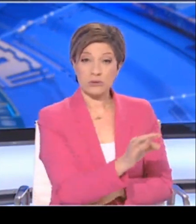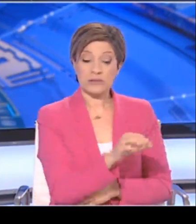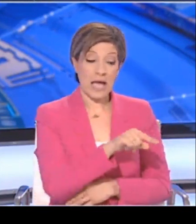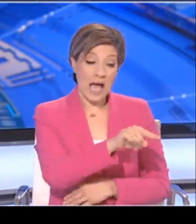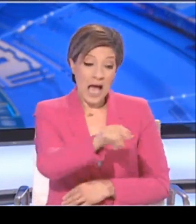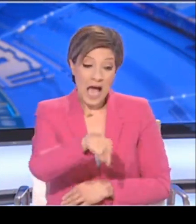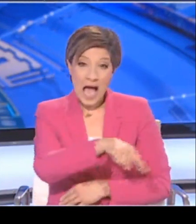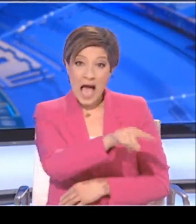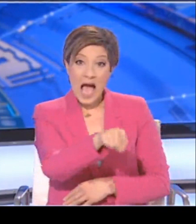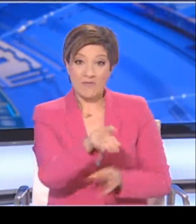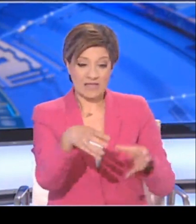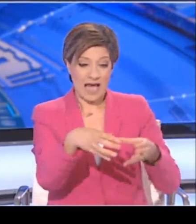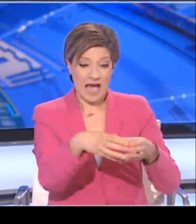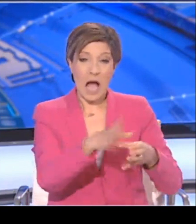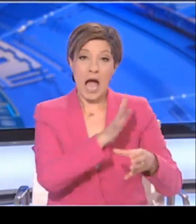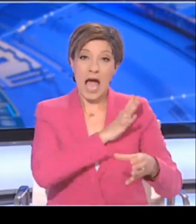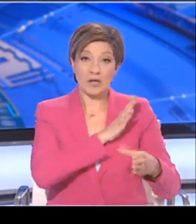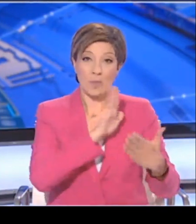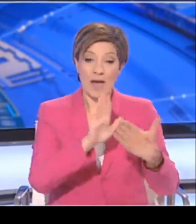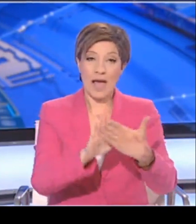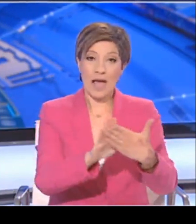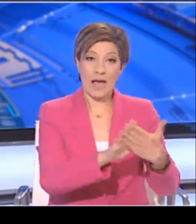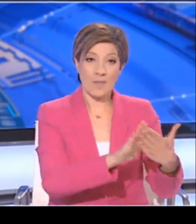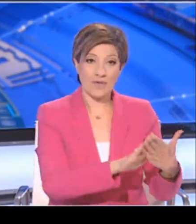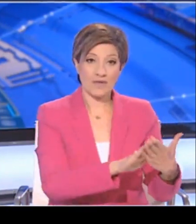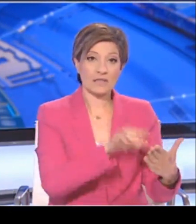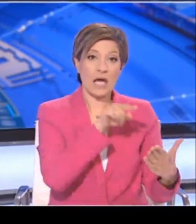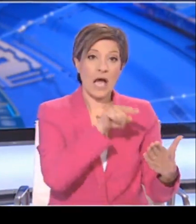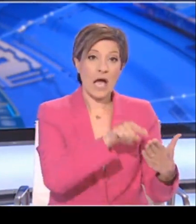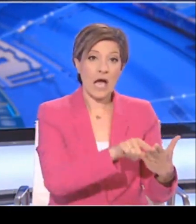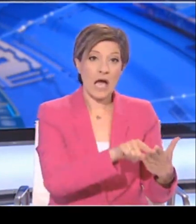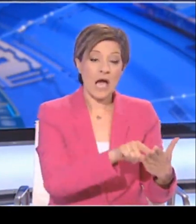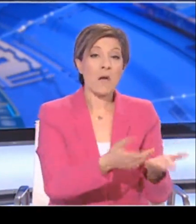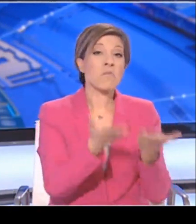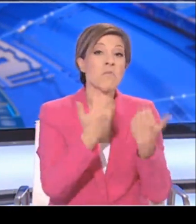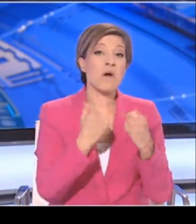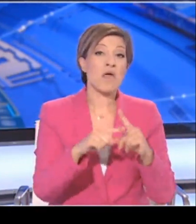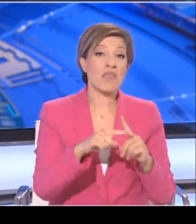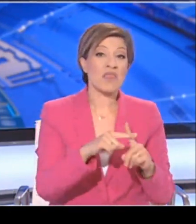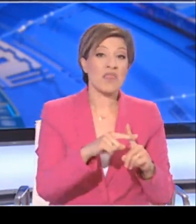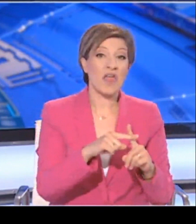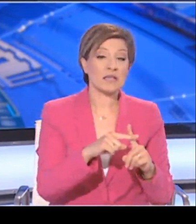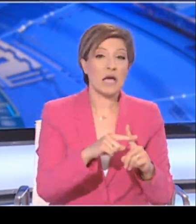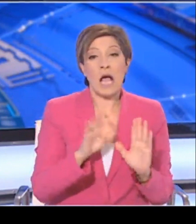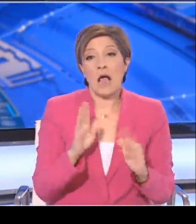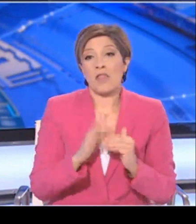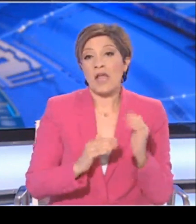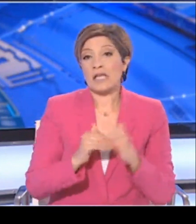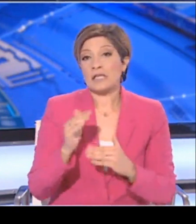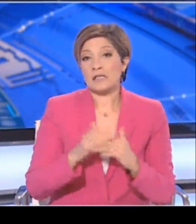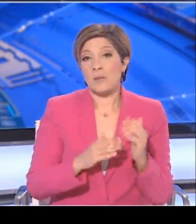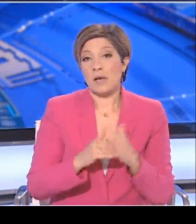επαφές στις οποίες δήλωσαν τα δύο άτομα δεν βρέθηκαν αδικά. Αυτό δεν σημαίνει για πολλά πράγματα. Ίσως να